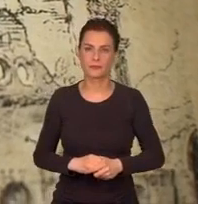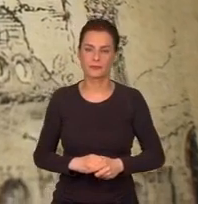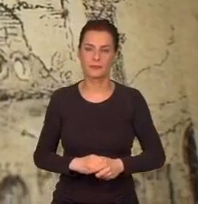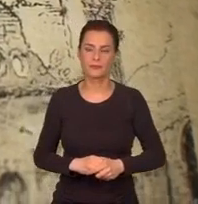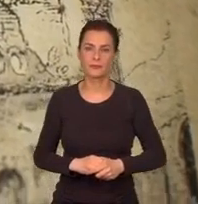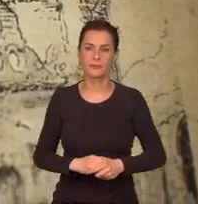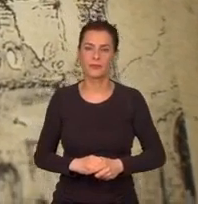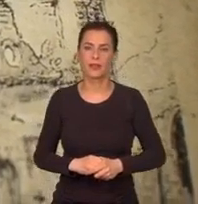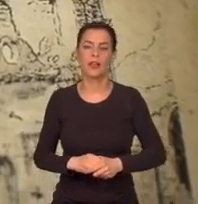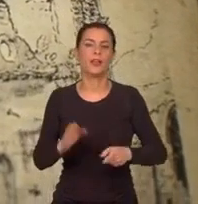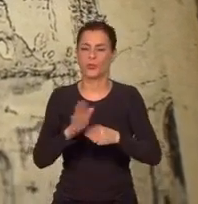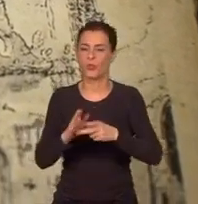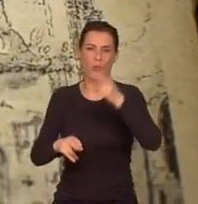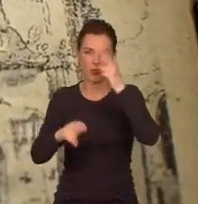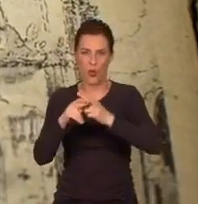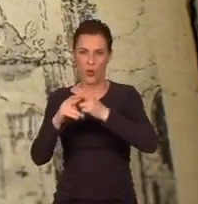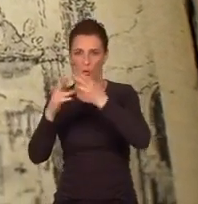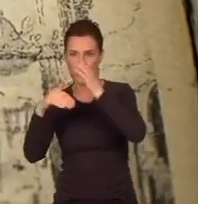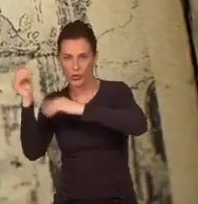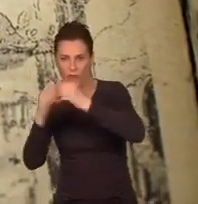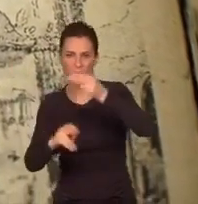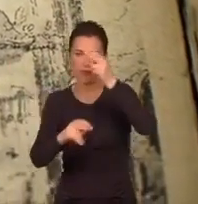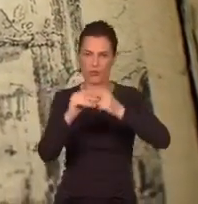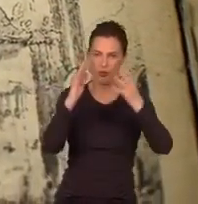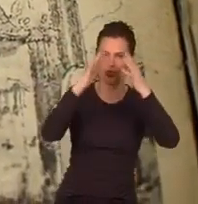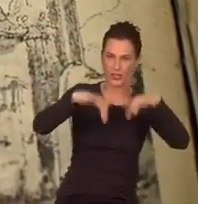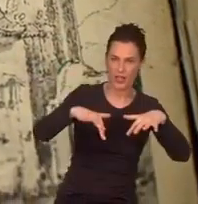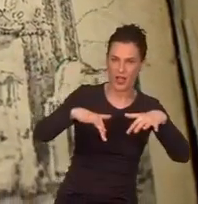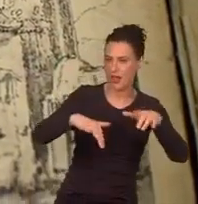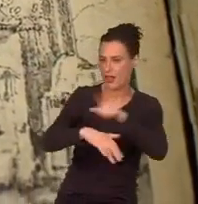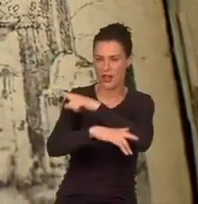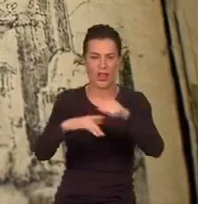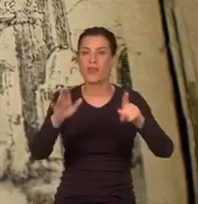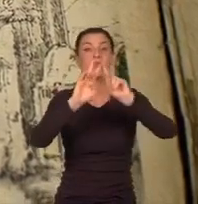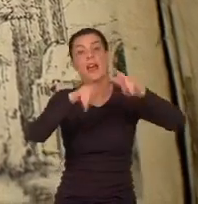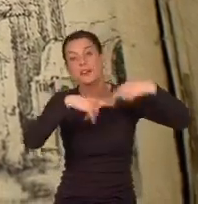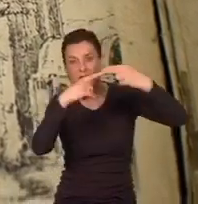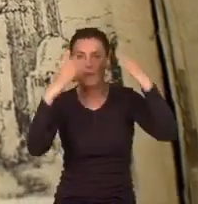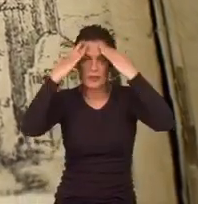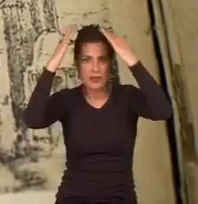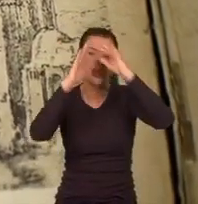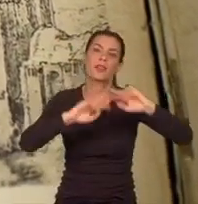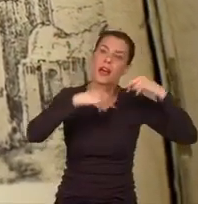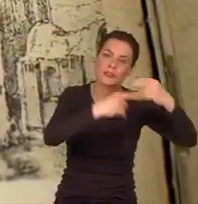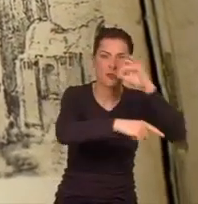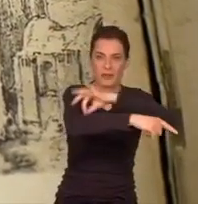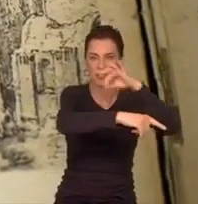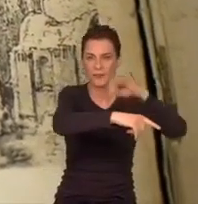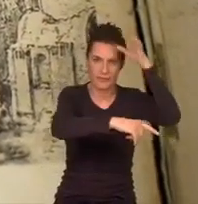Na wpół w ruinie, na wpół w budowie, bazylika była zagadką dla następców Juliusza II i Bramantego.